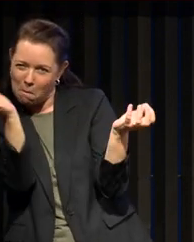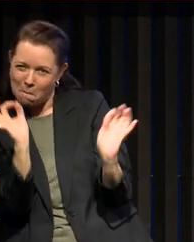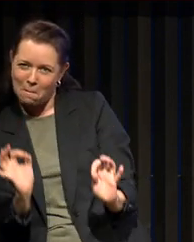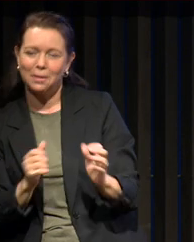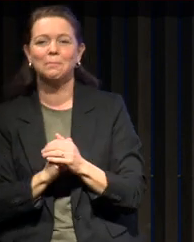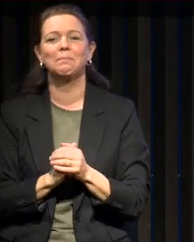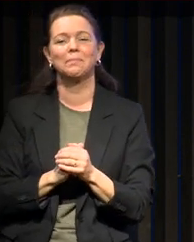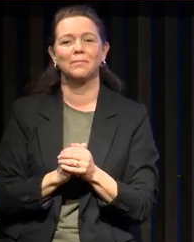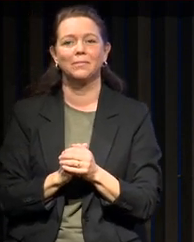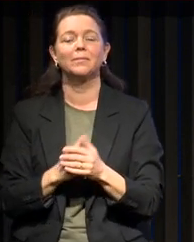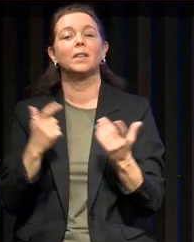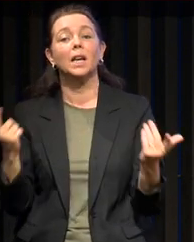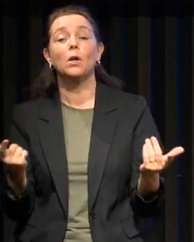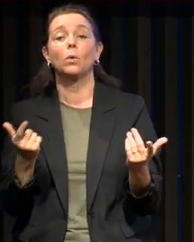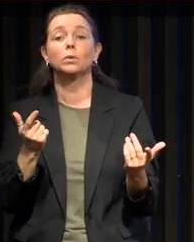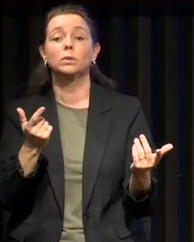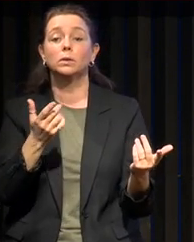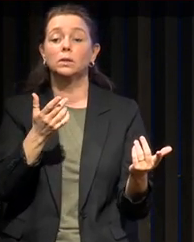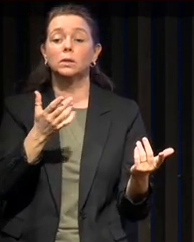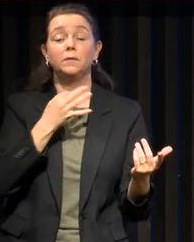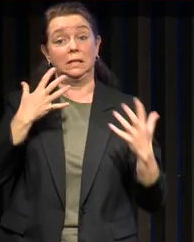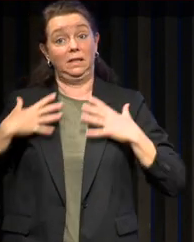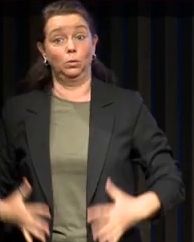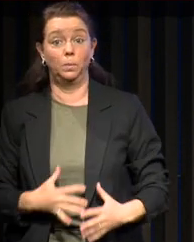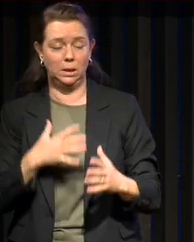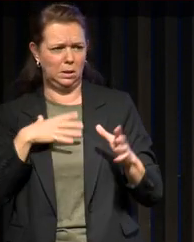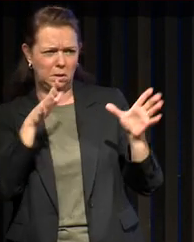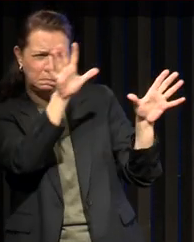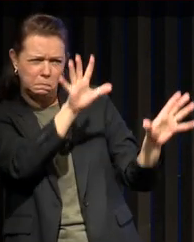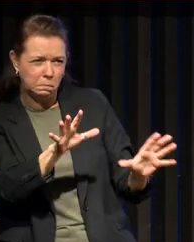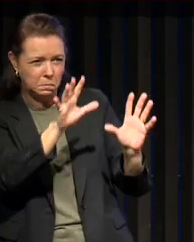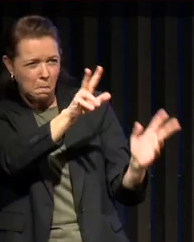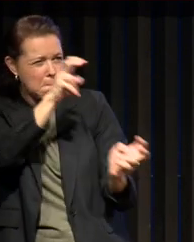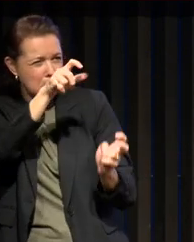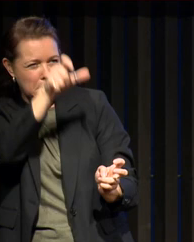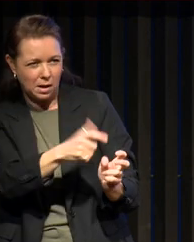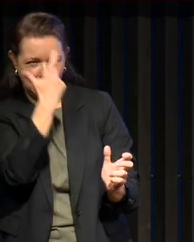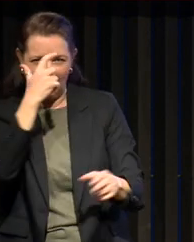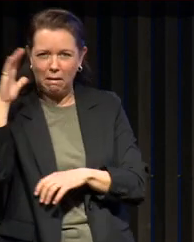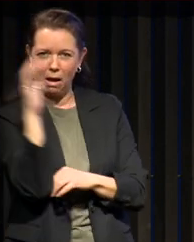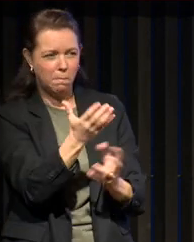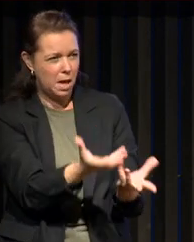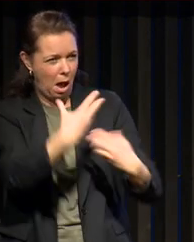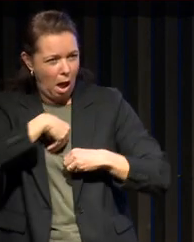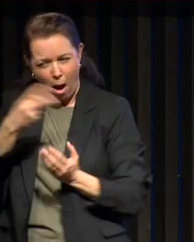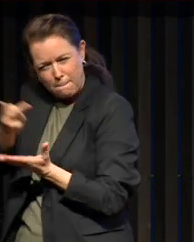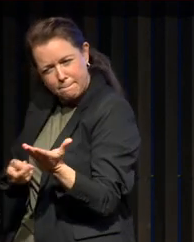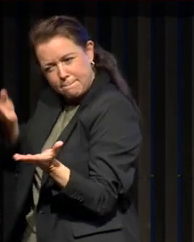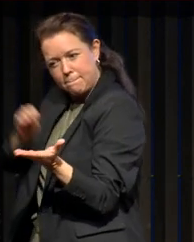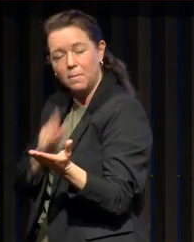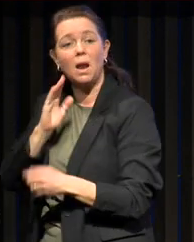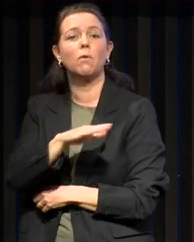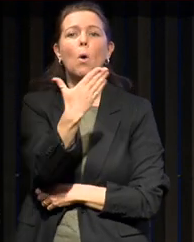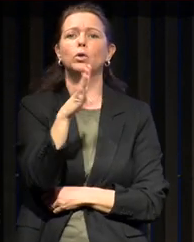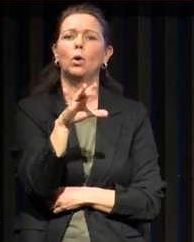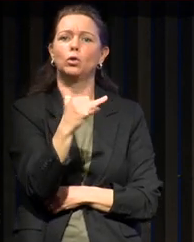en l'hommage à ce terme de physionomie. Il disait « Avec la physionomie, je peux capter le caractère des personnages. » Et